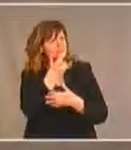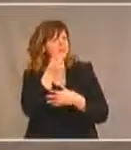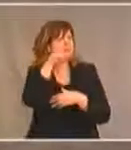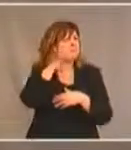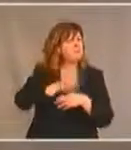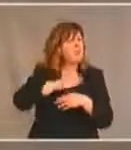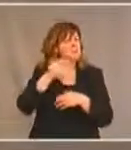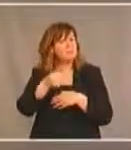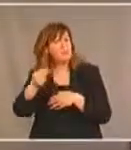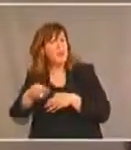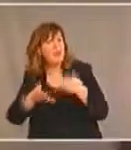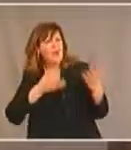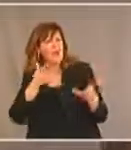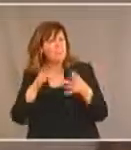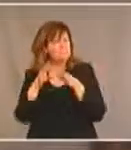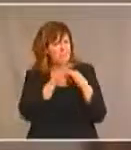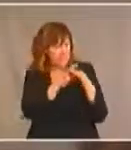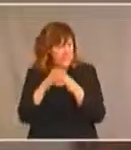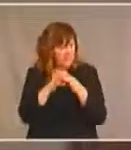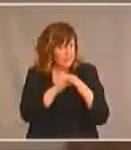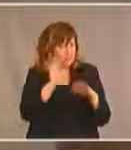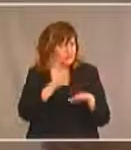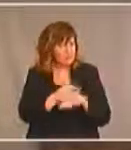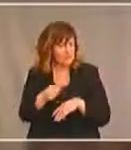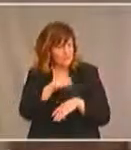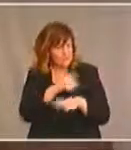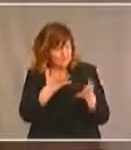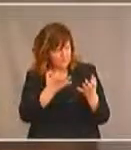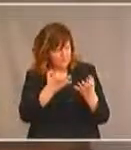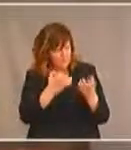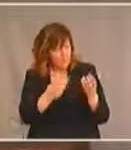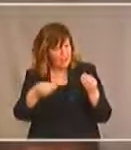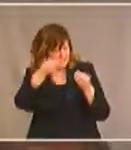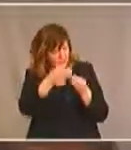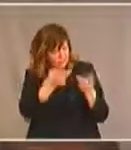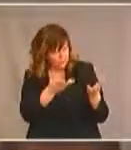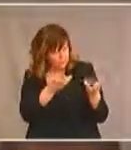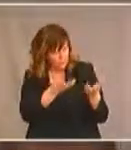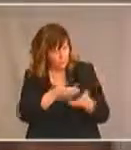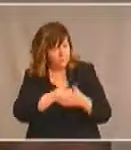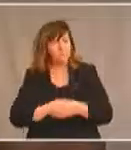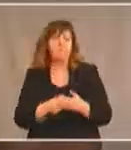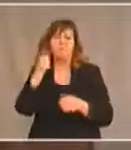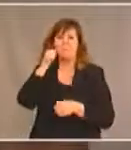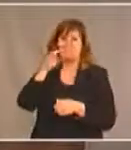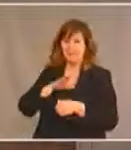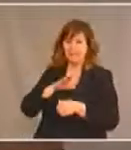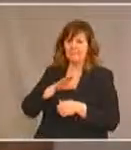un handicap et du lien par rapport à la violence faite aux femmes. Oui,